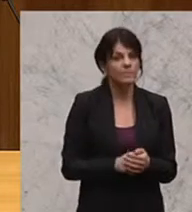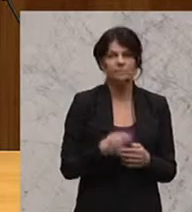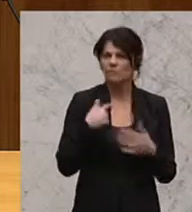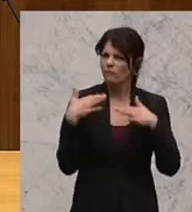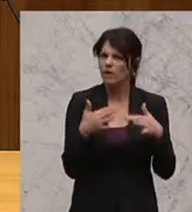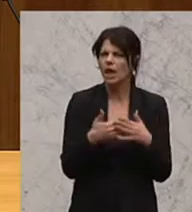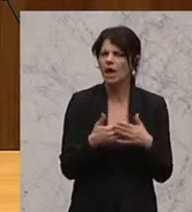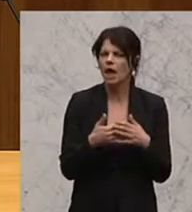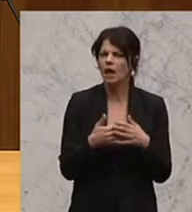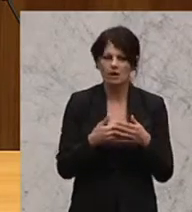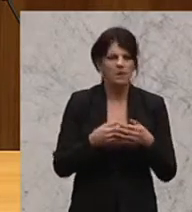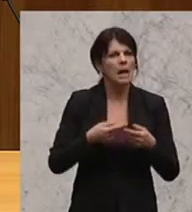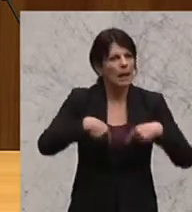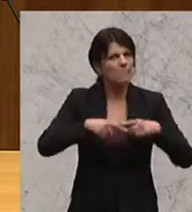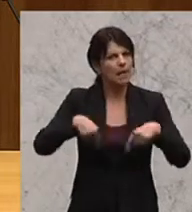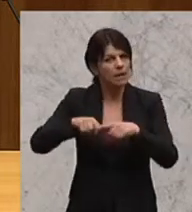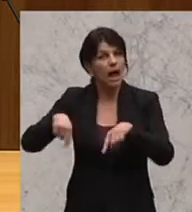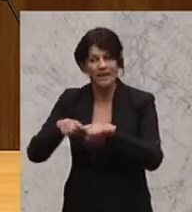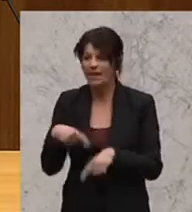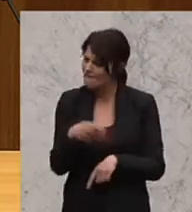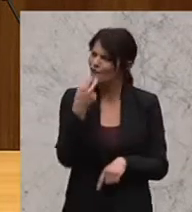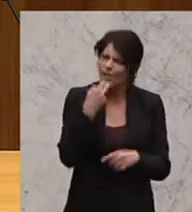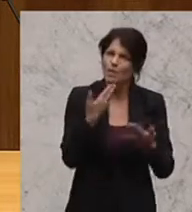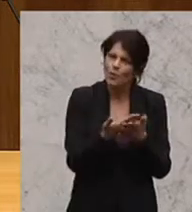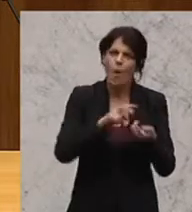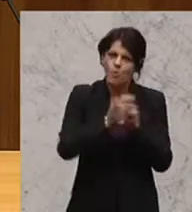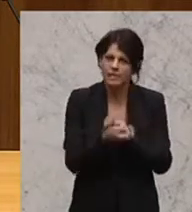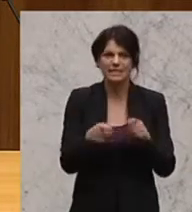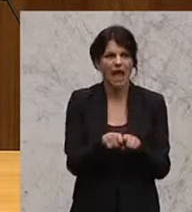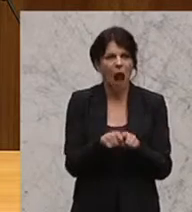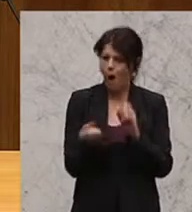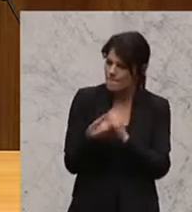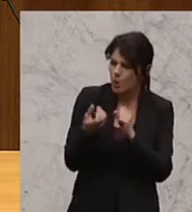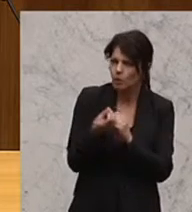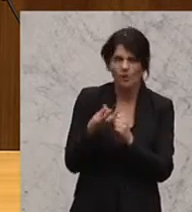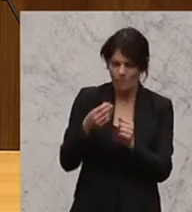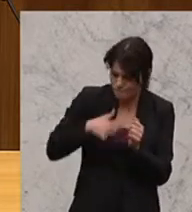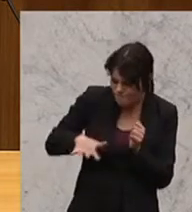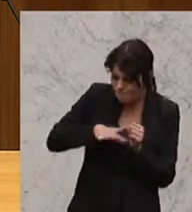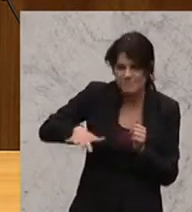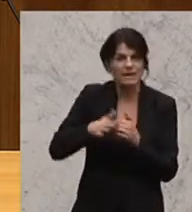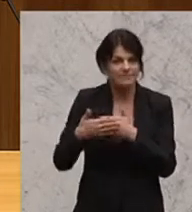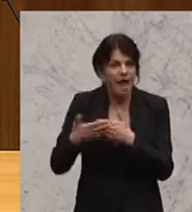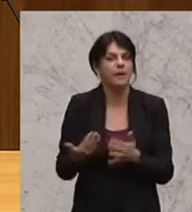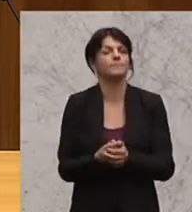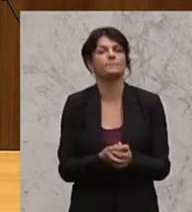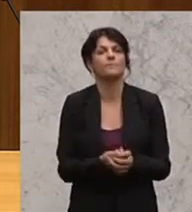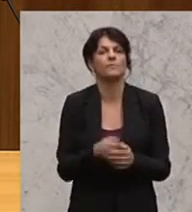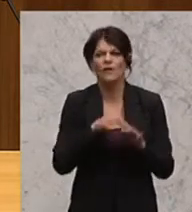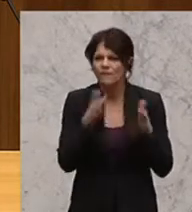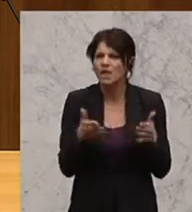viele Gemeinden, die auch bemüht sind, das umzusetzen, auch mit den Produkten aus der Region. Wir haben viele